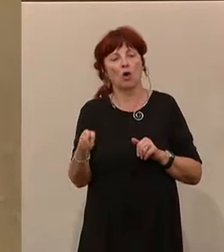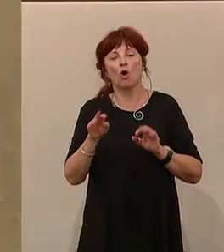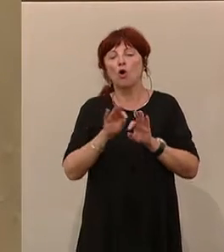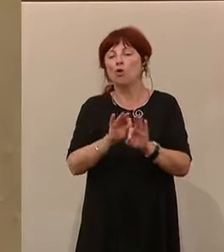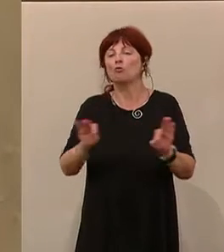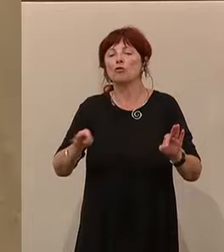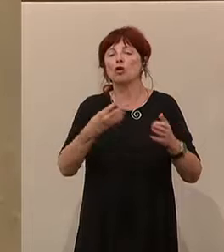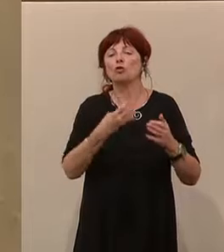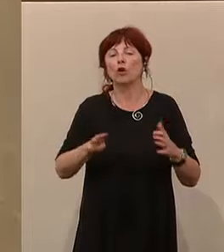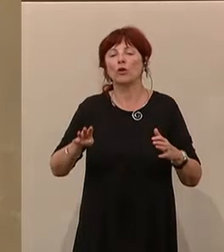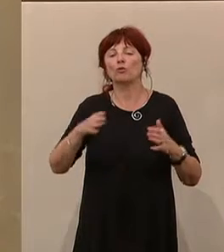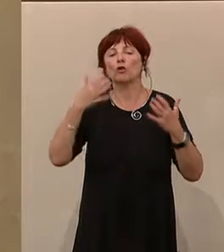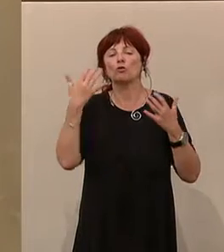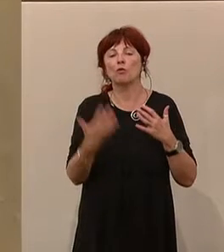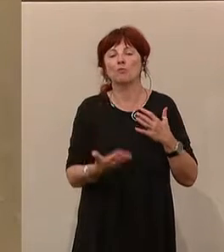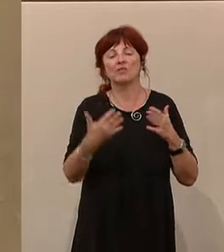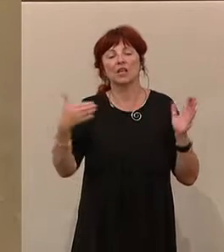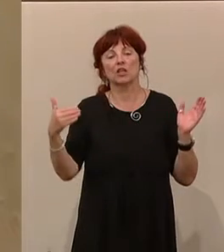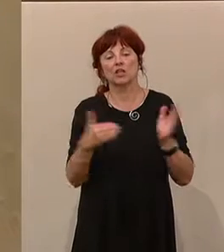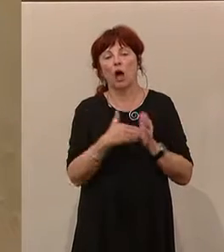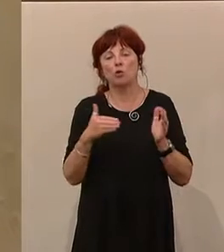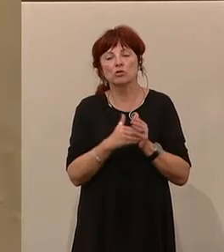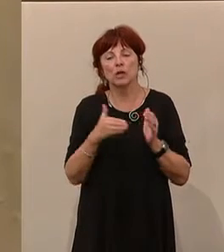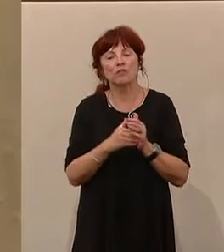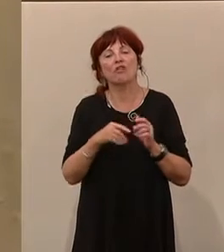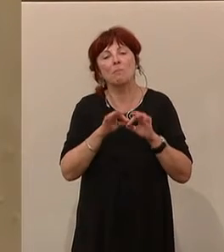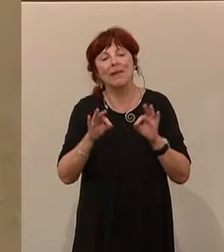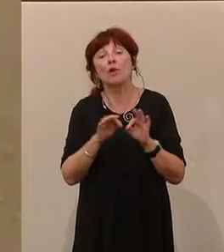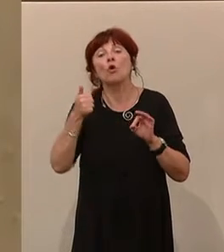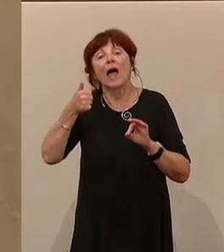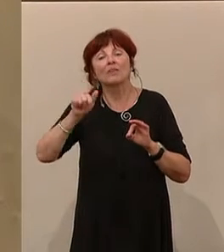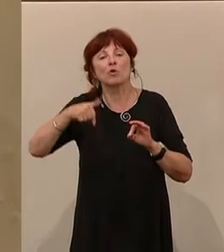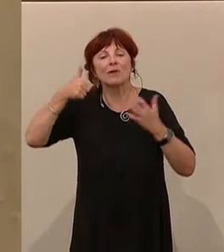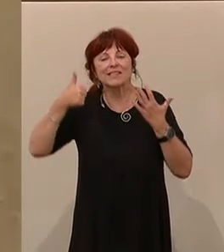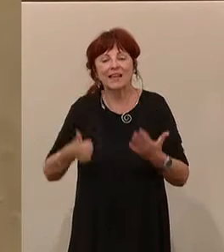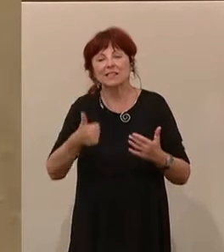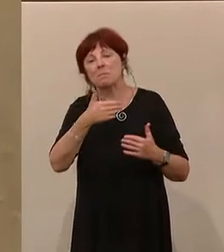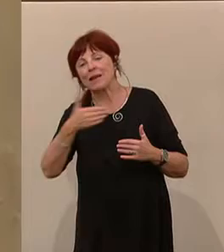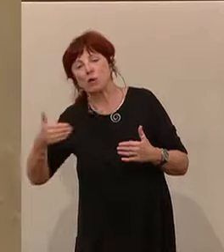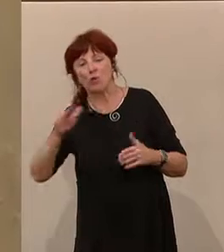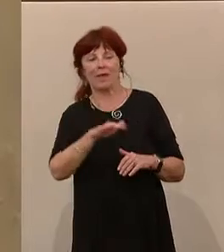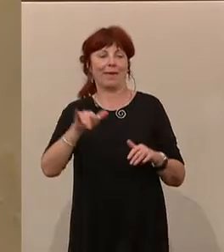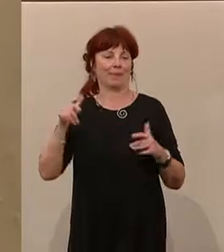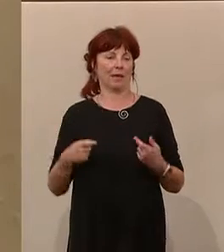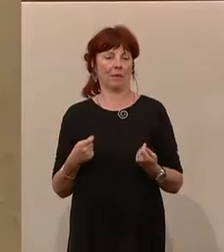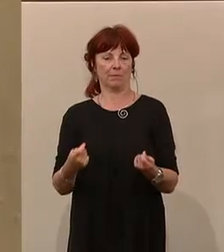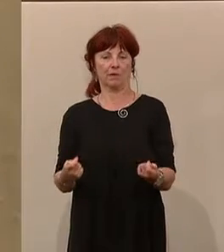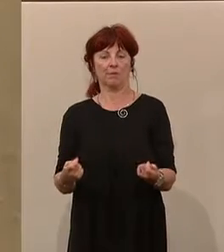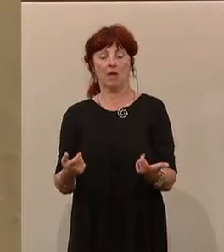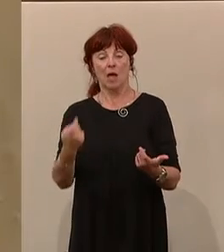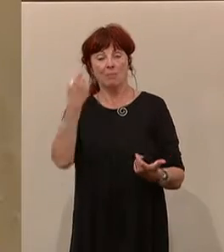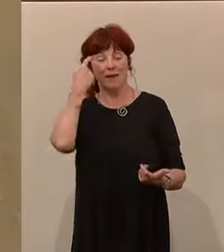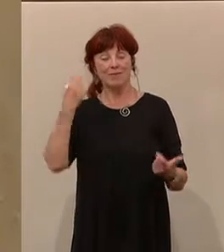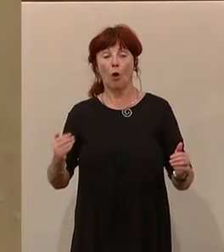.000 Familien und 1,6 Millionen Kinder zur Verfügung. Man kann also sagen, dass hier auch für die